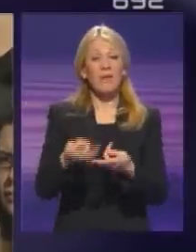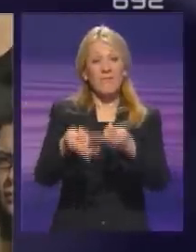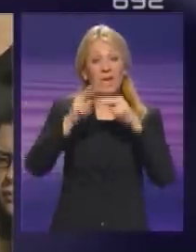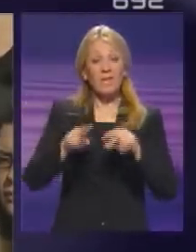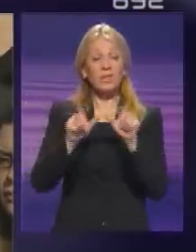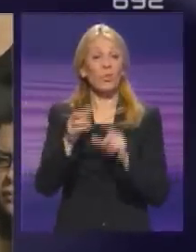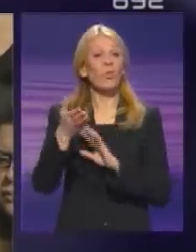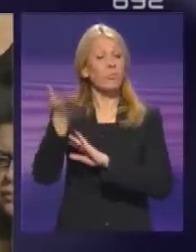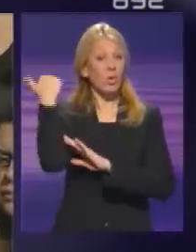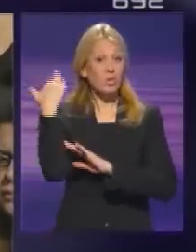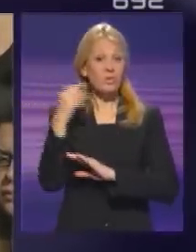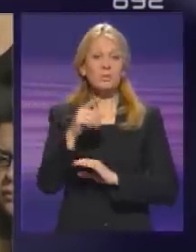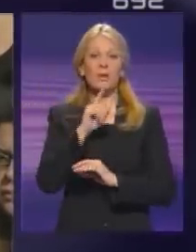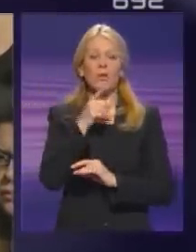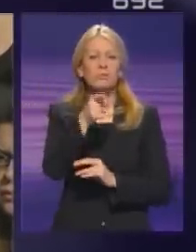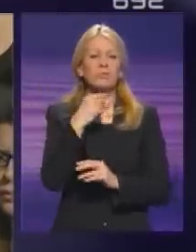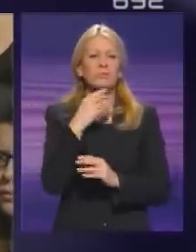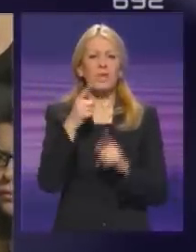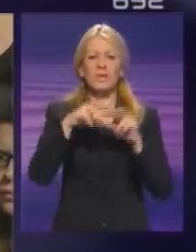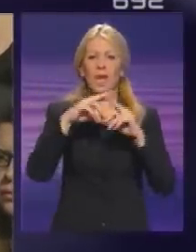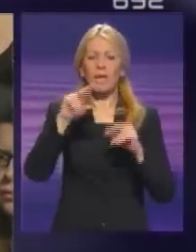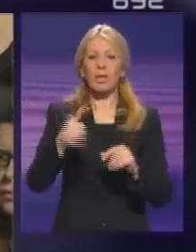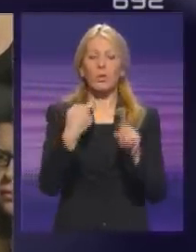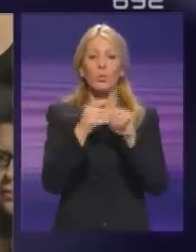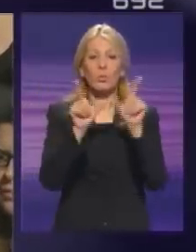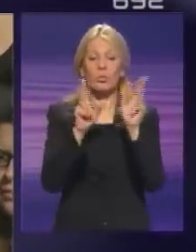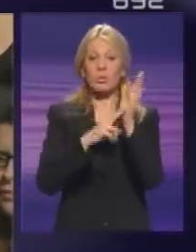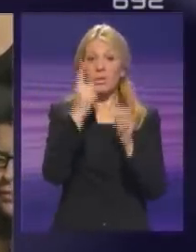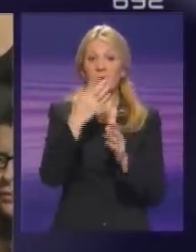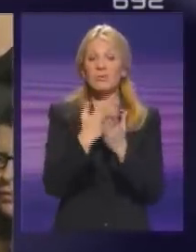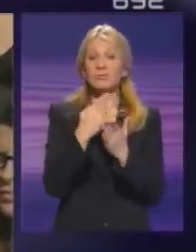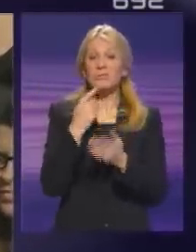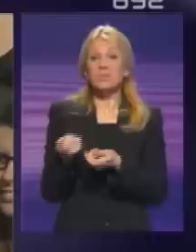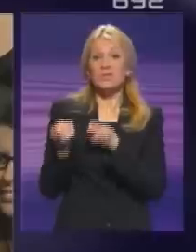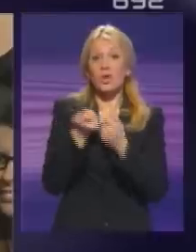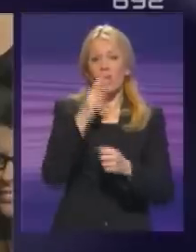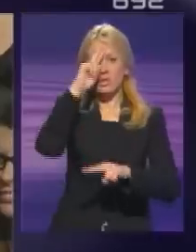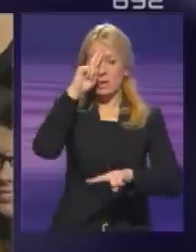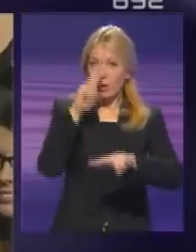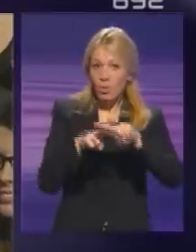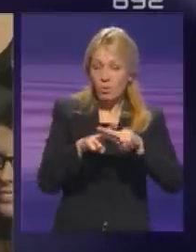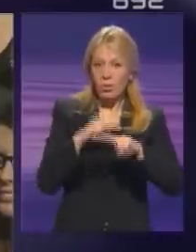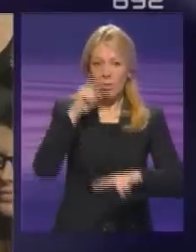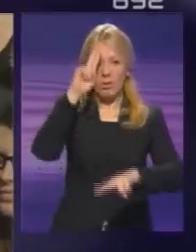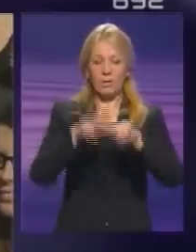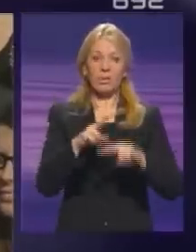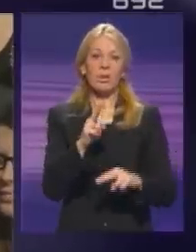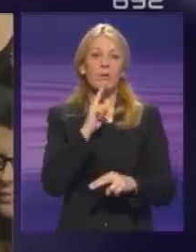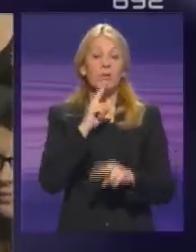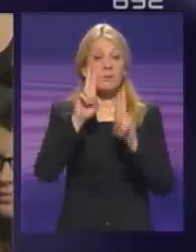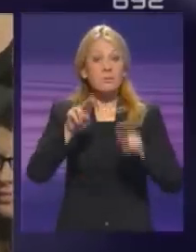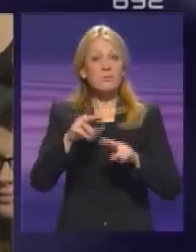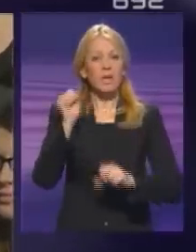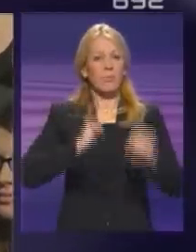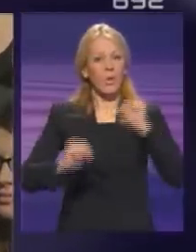prošlost u kojoj su tajkuni bili u prilici da donose odluke, odluke koje su imale